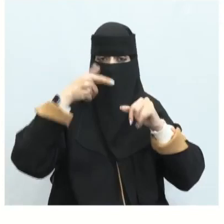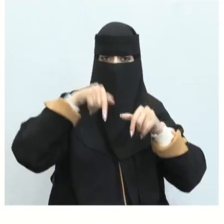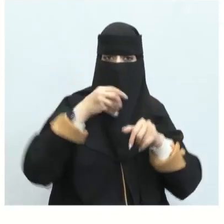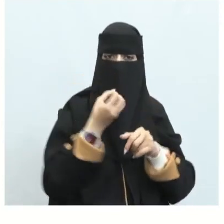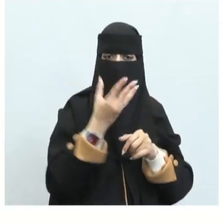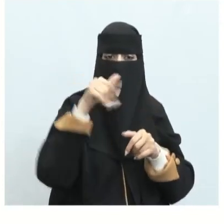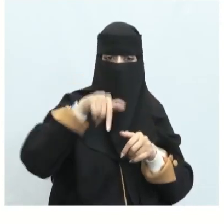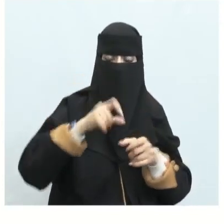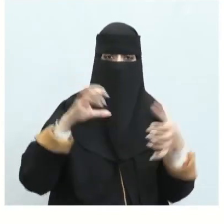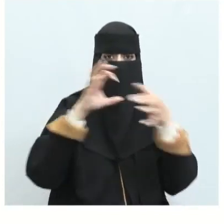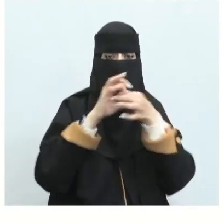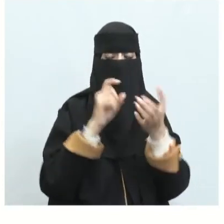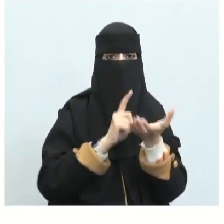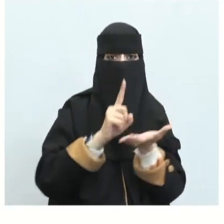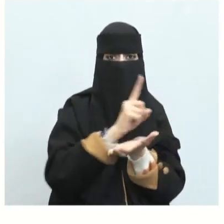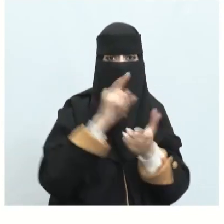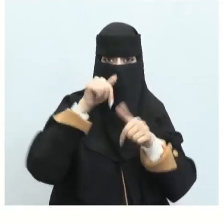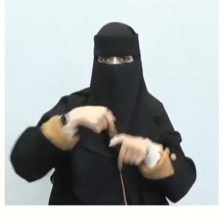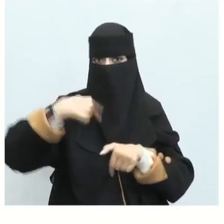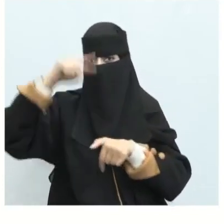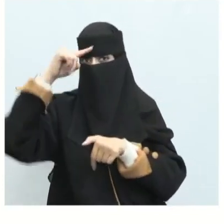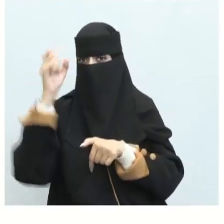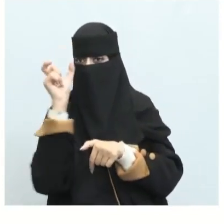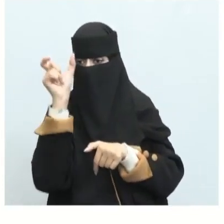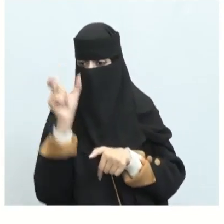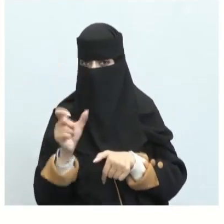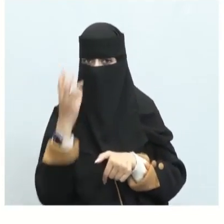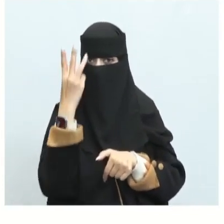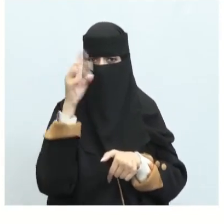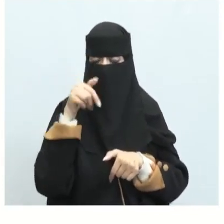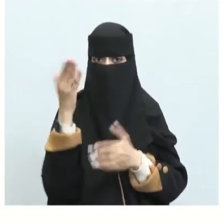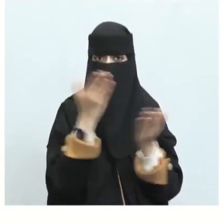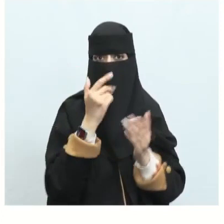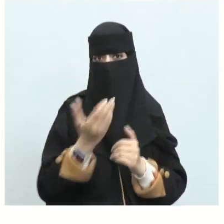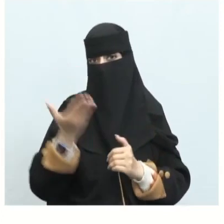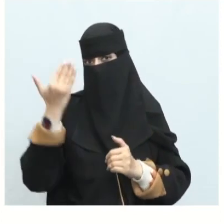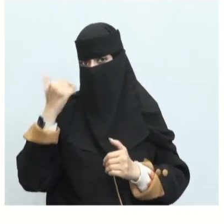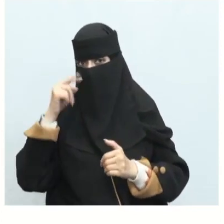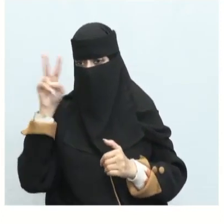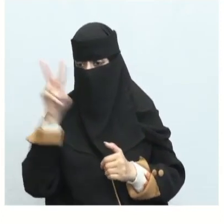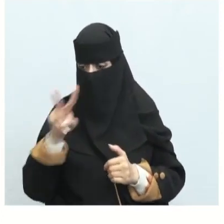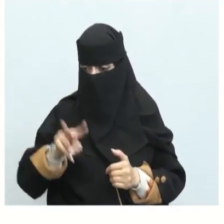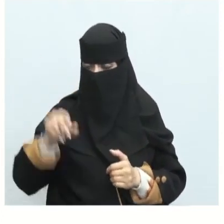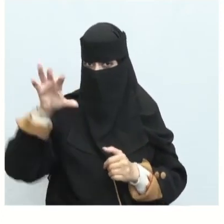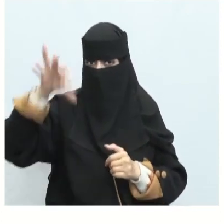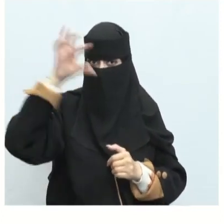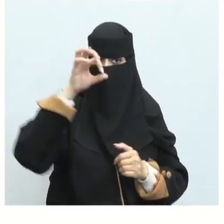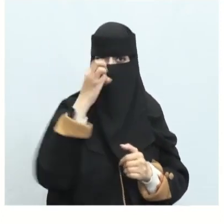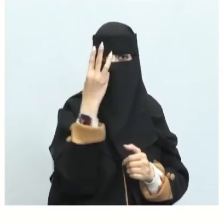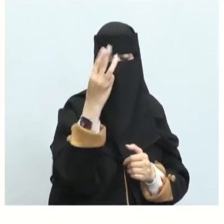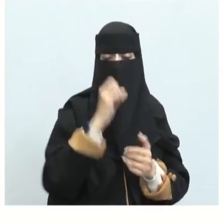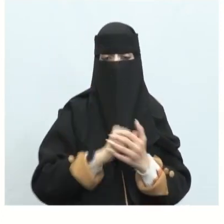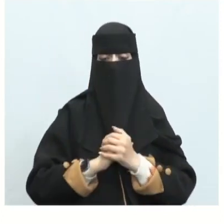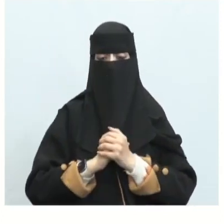بهذه البيئة مثل بثلاثة بيئات شعرية تتضح فيها البيئة بشكل كبير وعود إلى القصائد أمري القيس وكذلك طرفه وأنتر واذكر